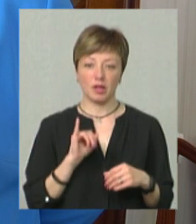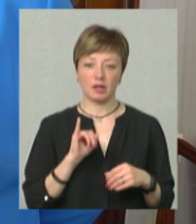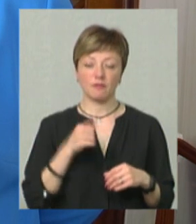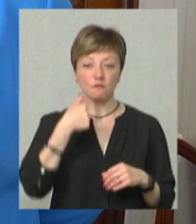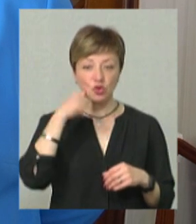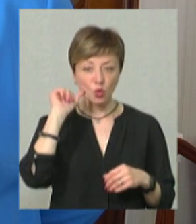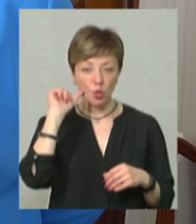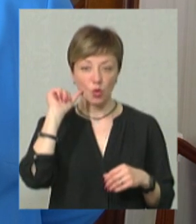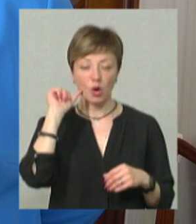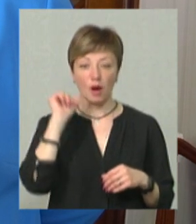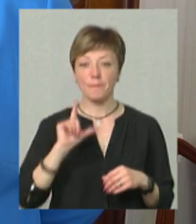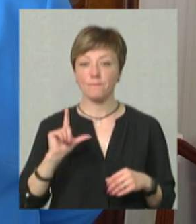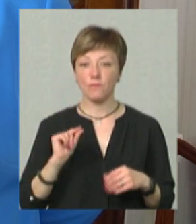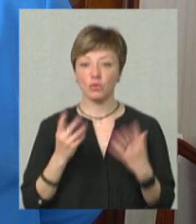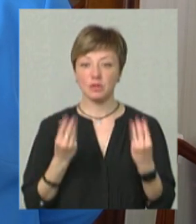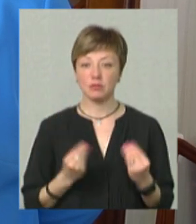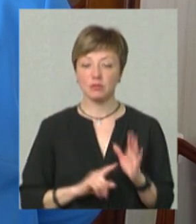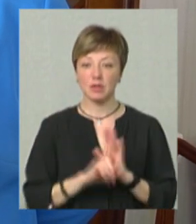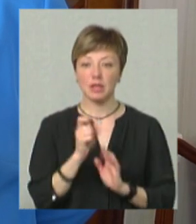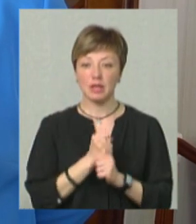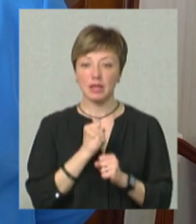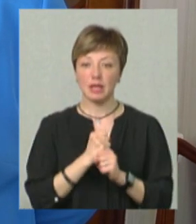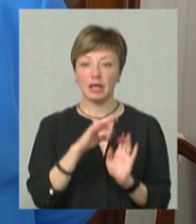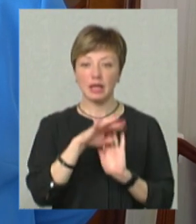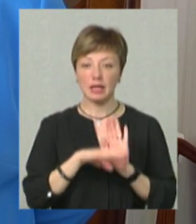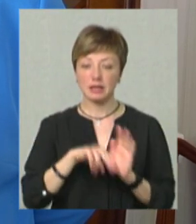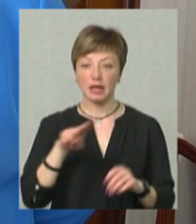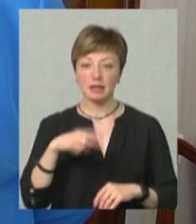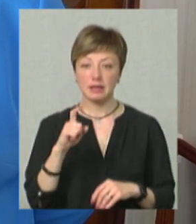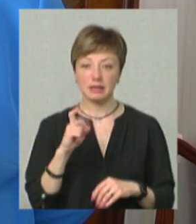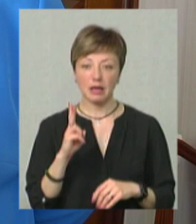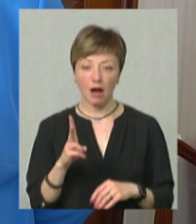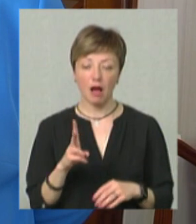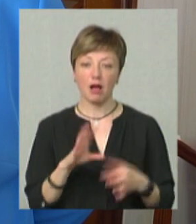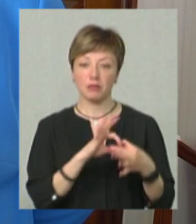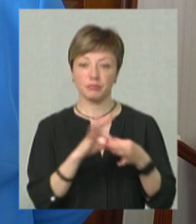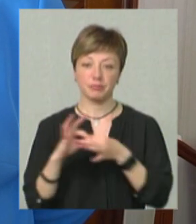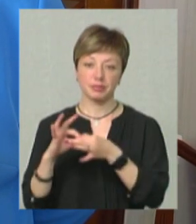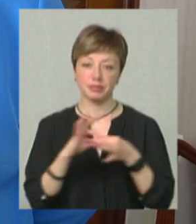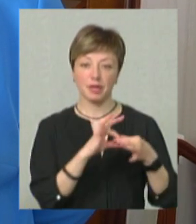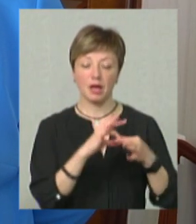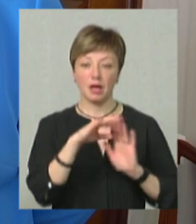Вчора, в понеділок, запрацював реєстр ДЗК і взаємодія з реєстром